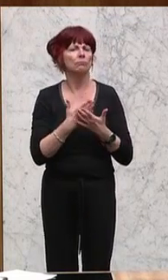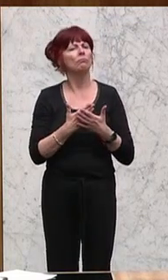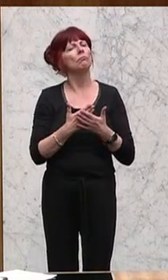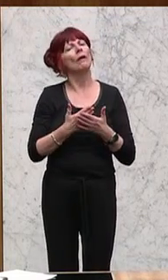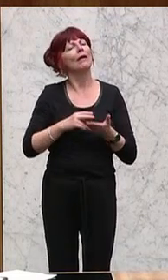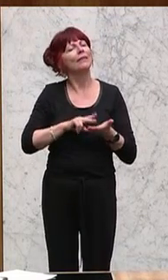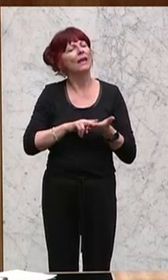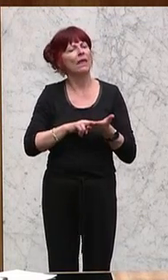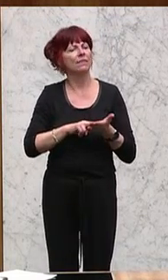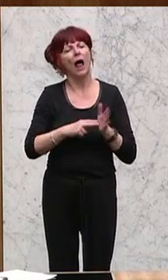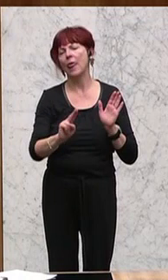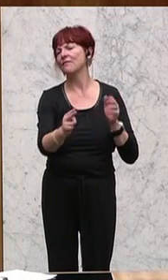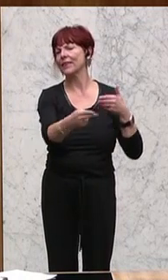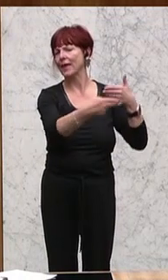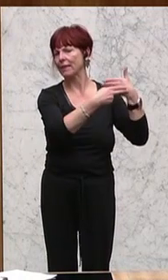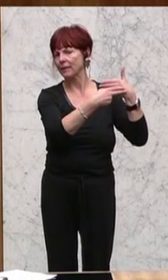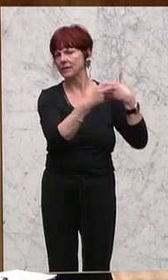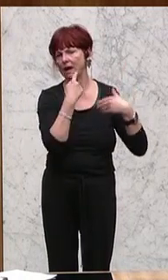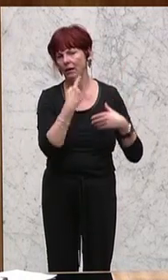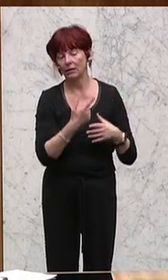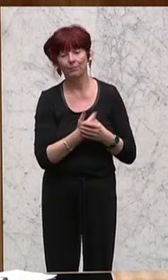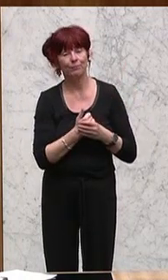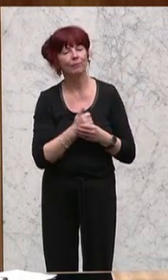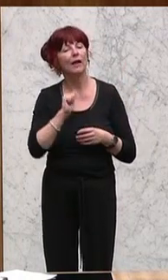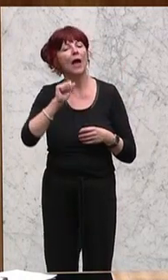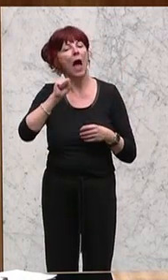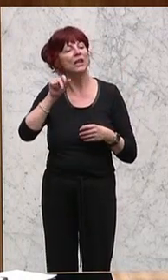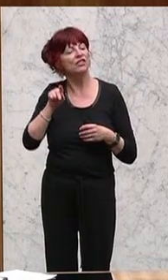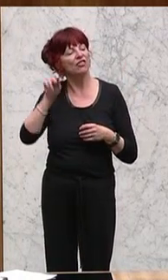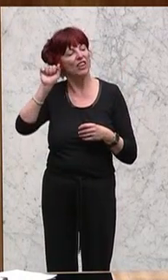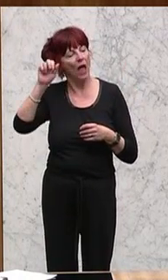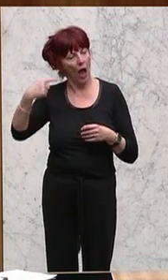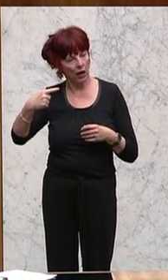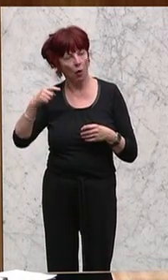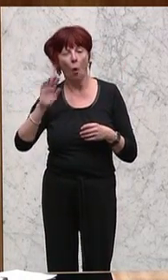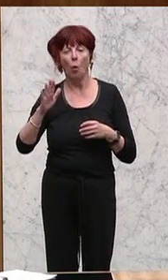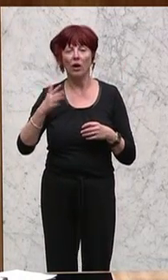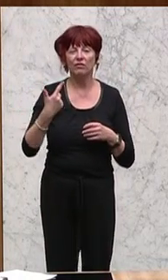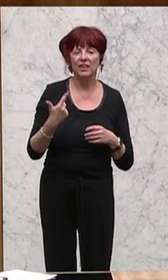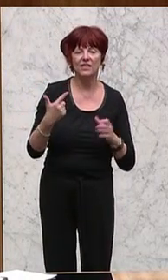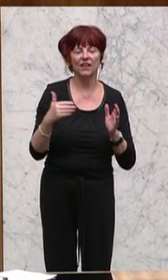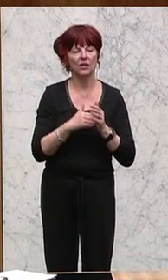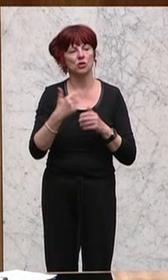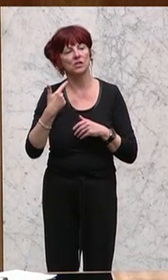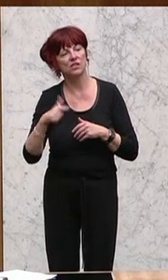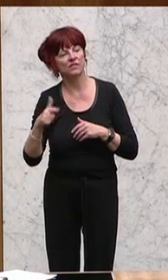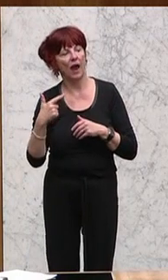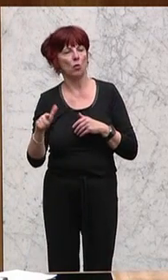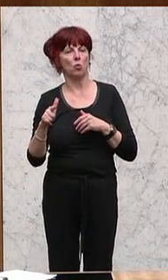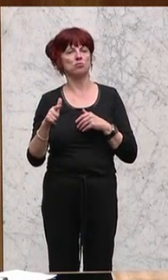ein paar Fakten für die Zuhörerinnen und Zuhörer. Die ASFINAG betreibt ca. 2200 Autobahnen und